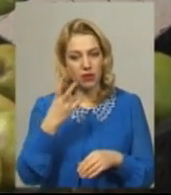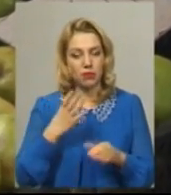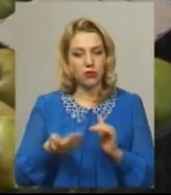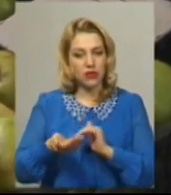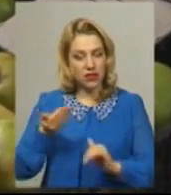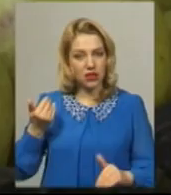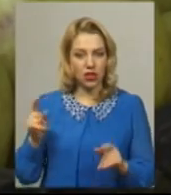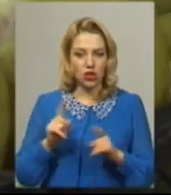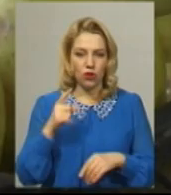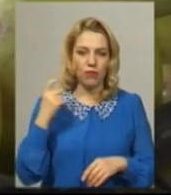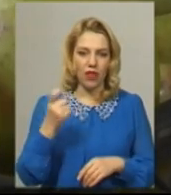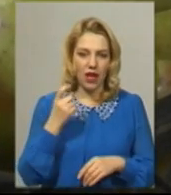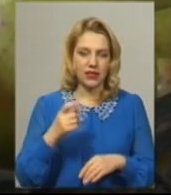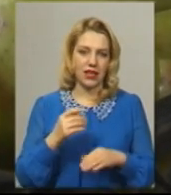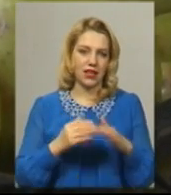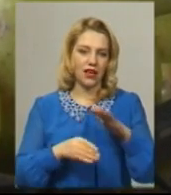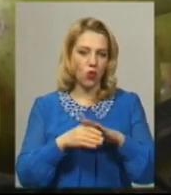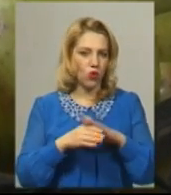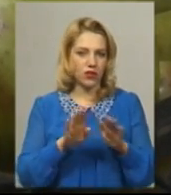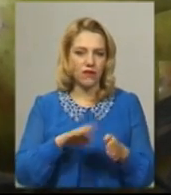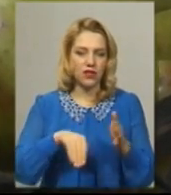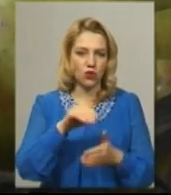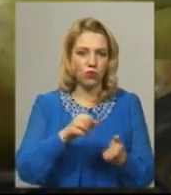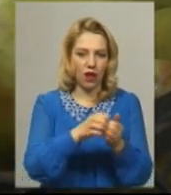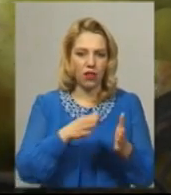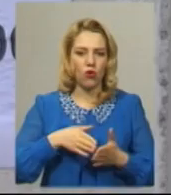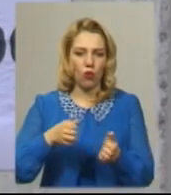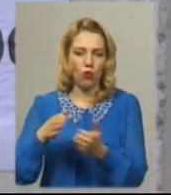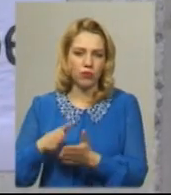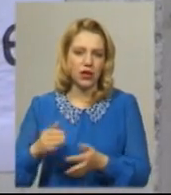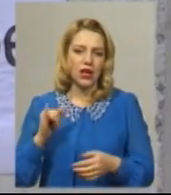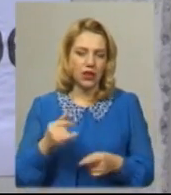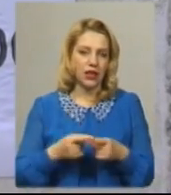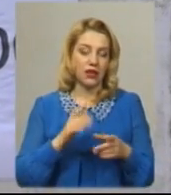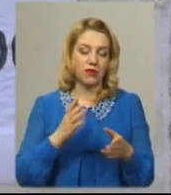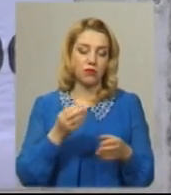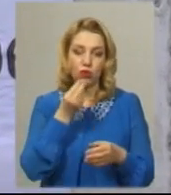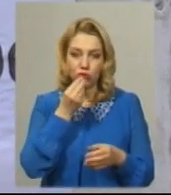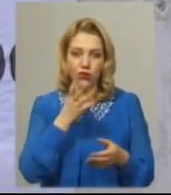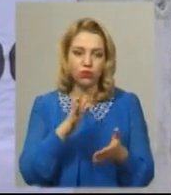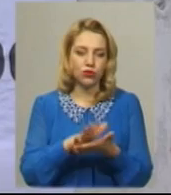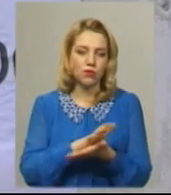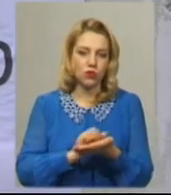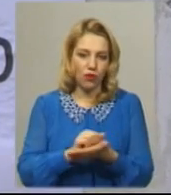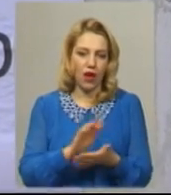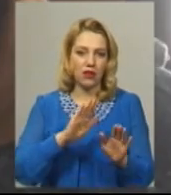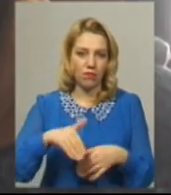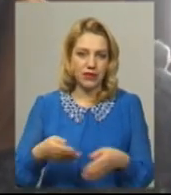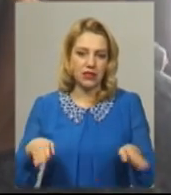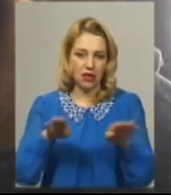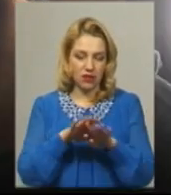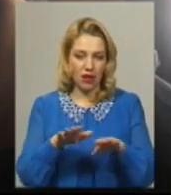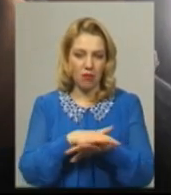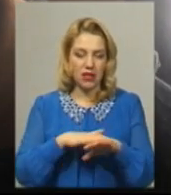заздалегідь, аби власники кіосків не робили великі закупки товарів, тому що продукти псуються і після закриття ринку їх не буде де реалізувати.